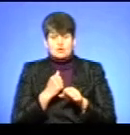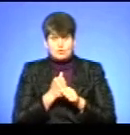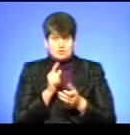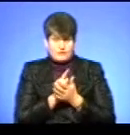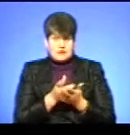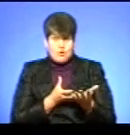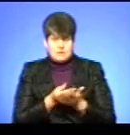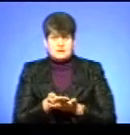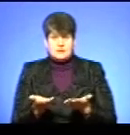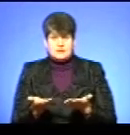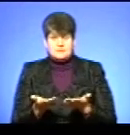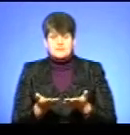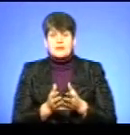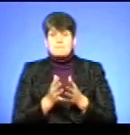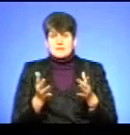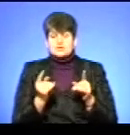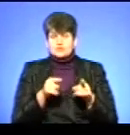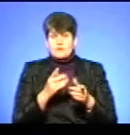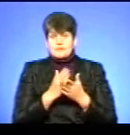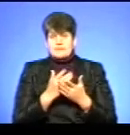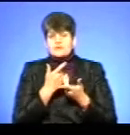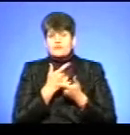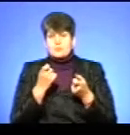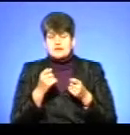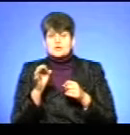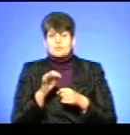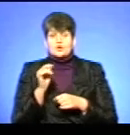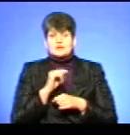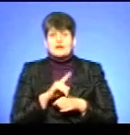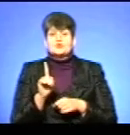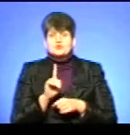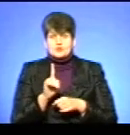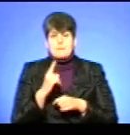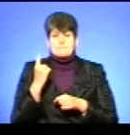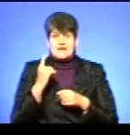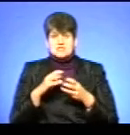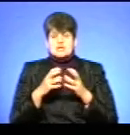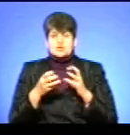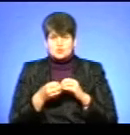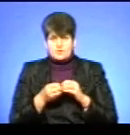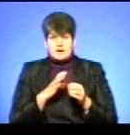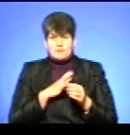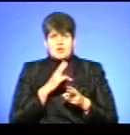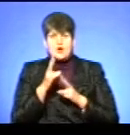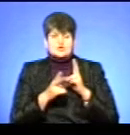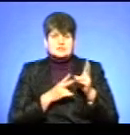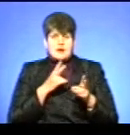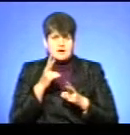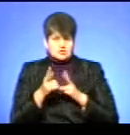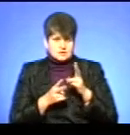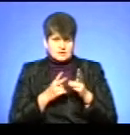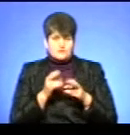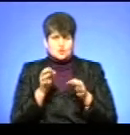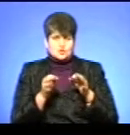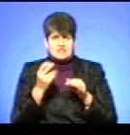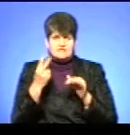бути оплачені. Більше того, ми маємо інформацію про те, що перша сума, яка була оскаржена облавтодором у суді